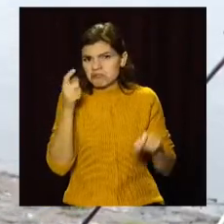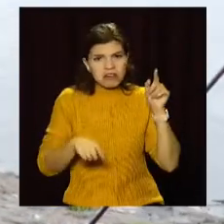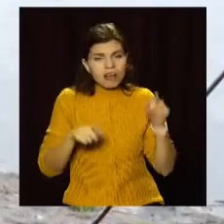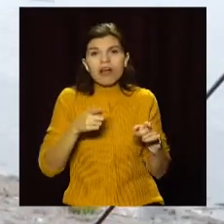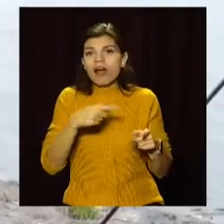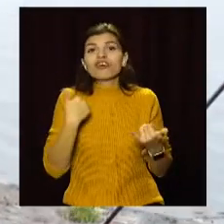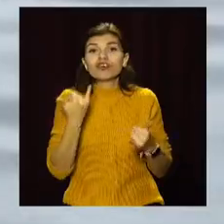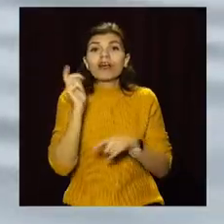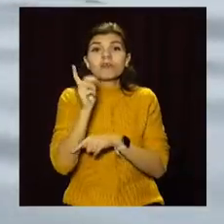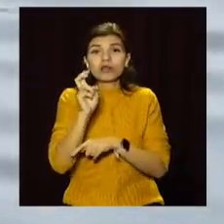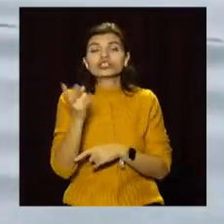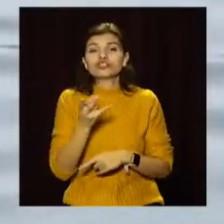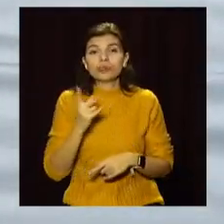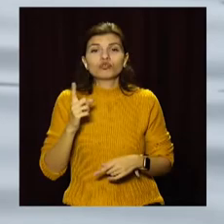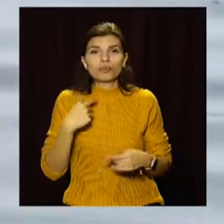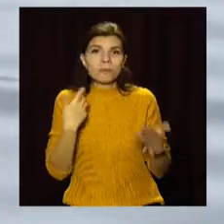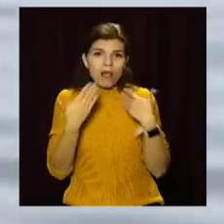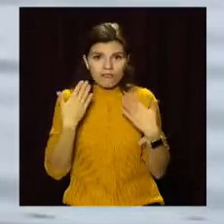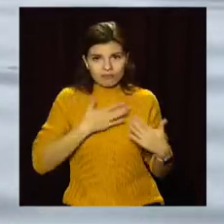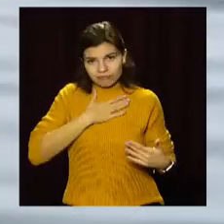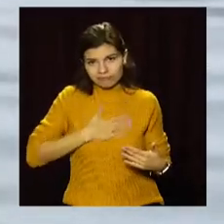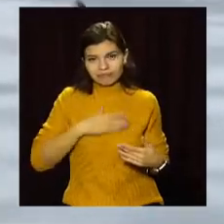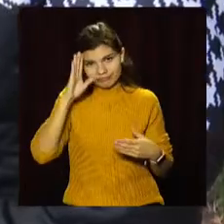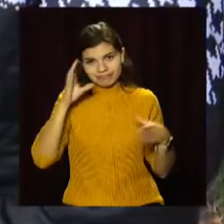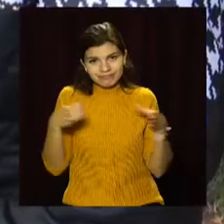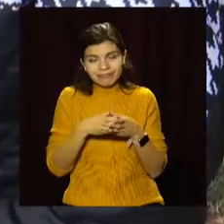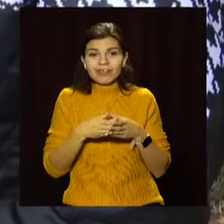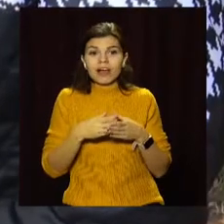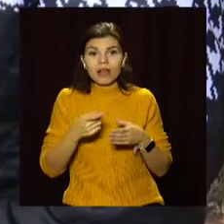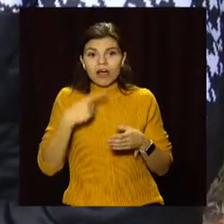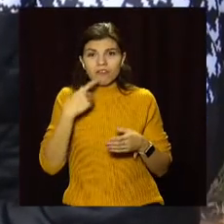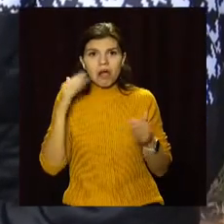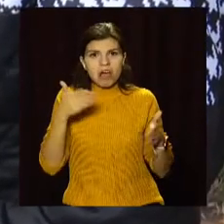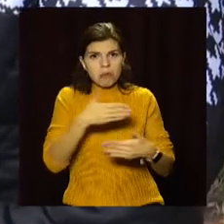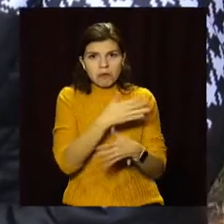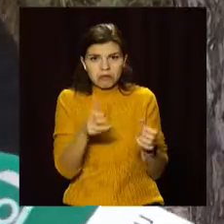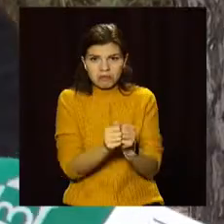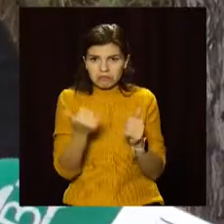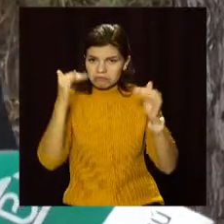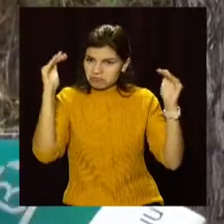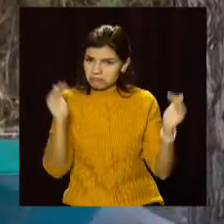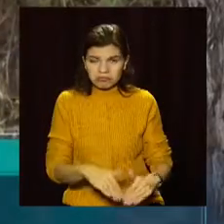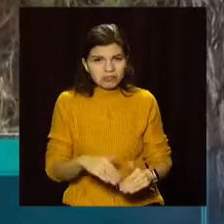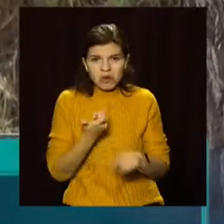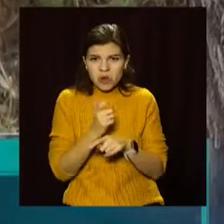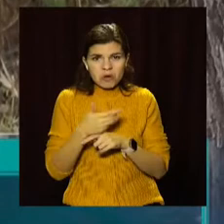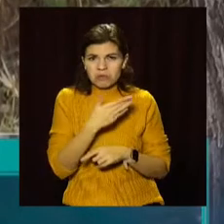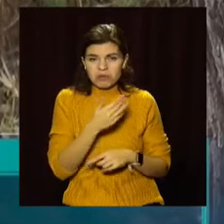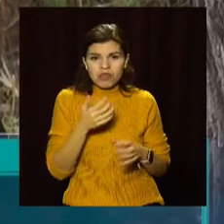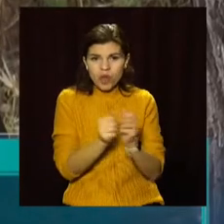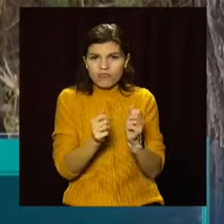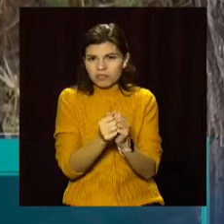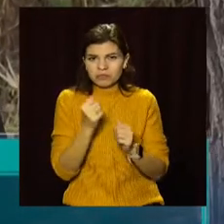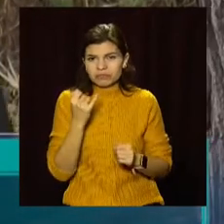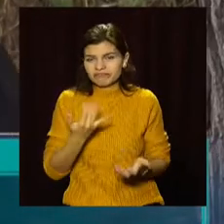спілкування з друзями та гарних краєвидів. Утім, щороку помічає, кількість риби суттєво зменшується. З рибою дуже плохо зараз,